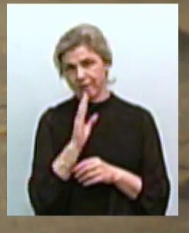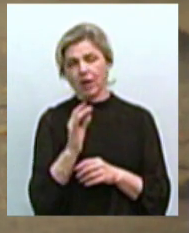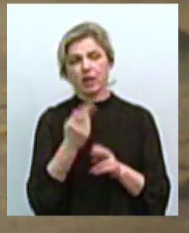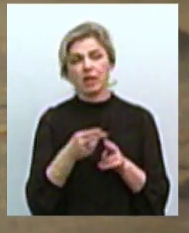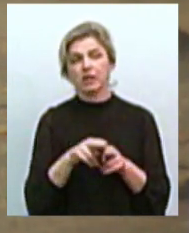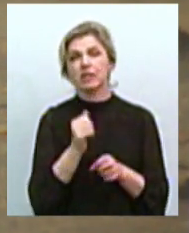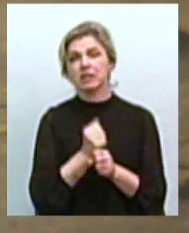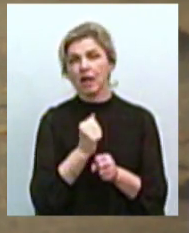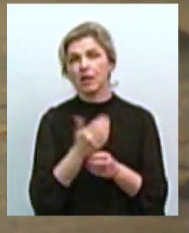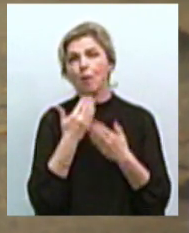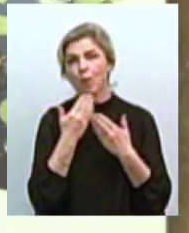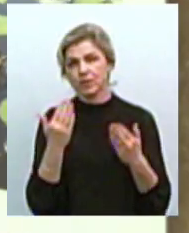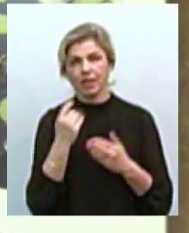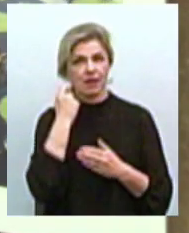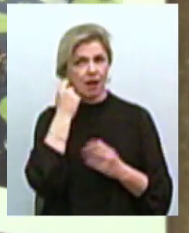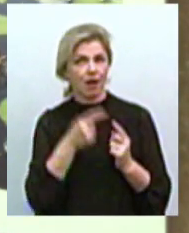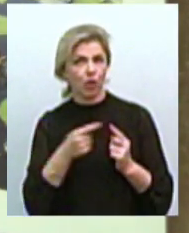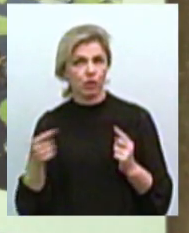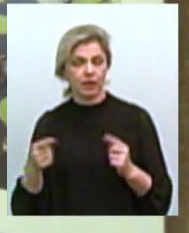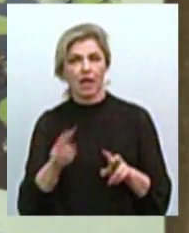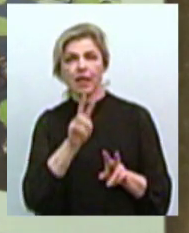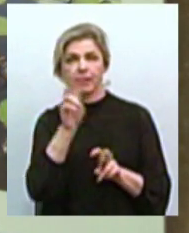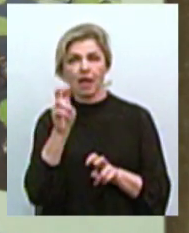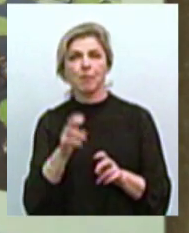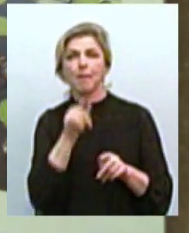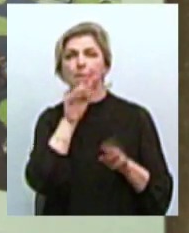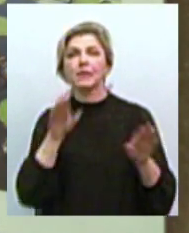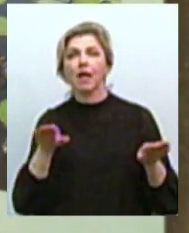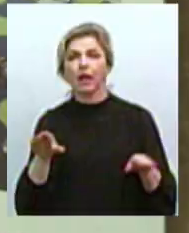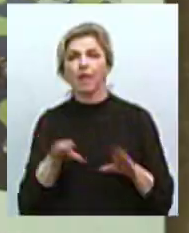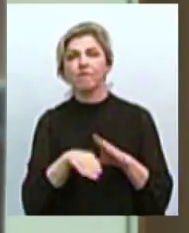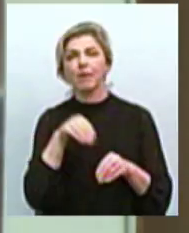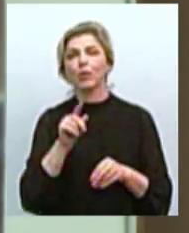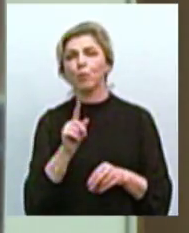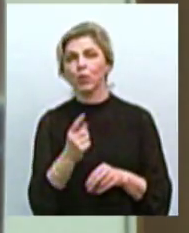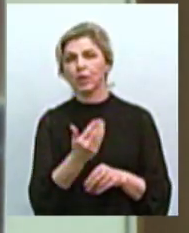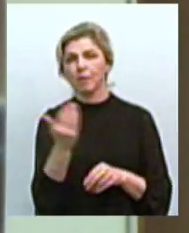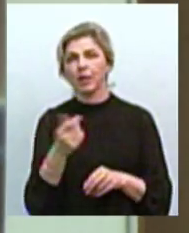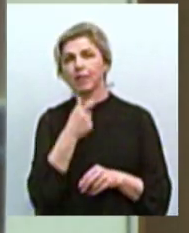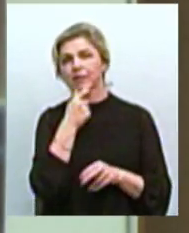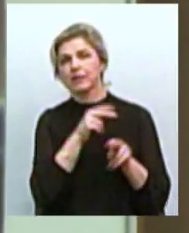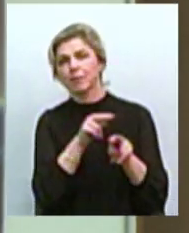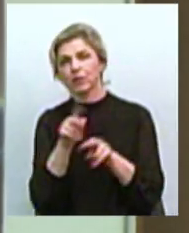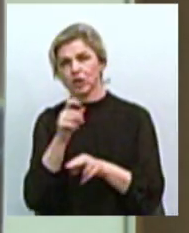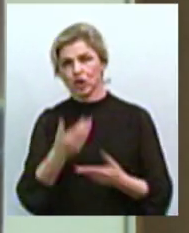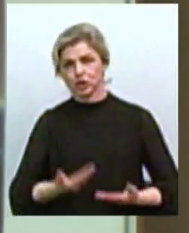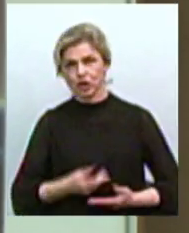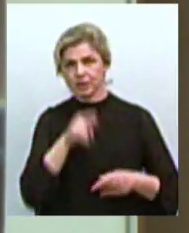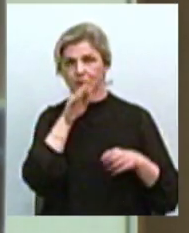протягом останніх кількох років. Тему експозиції «Птахи» обрали тому, що їм подобається спостерігати за життям птахів.